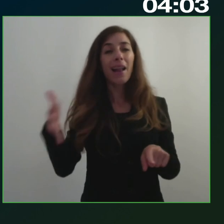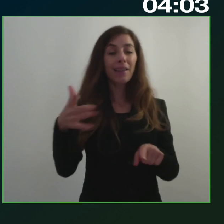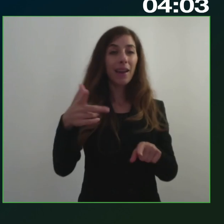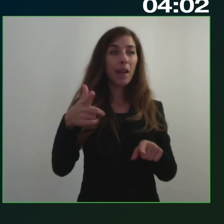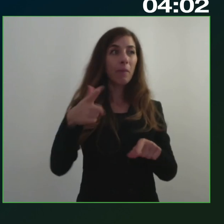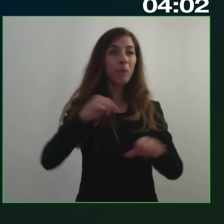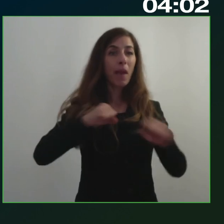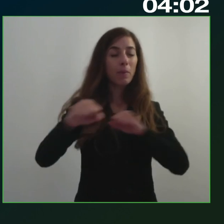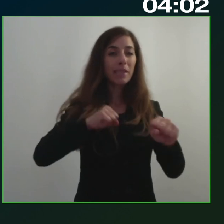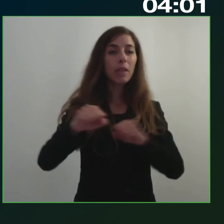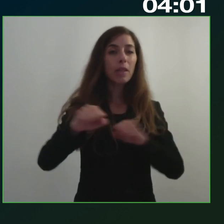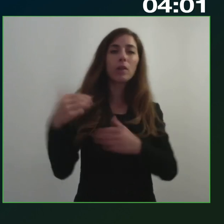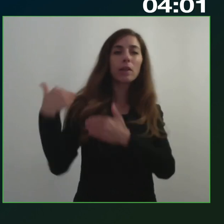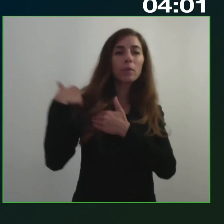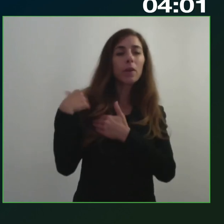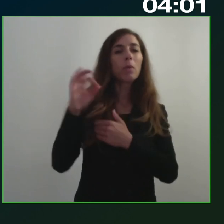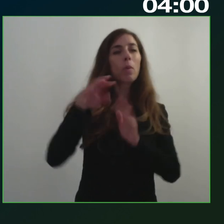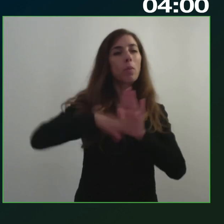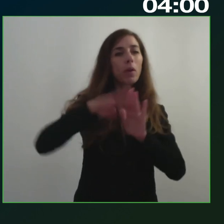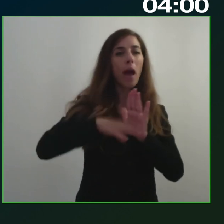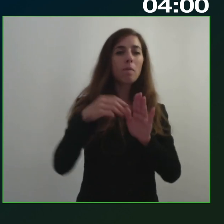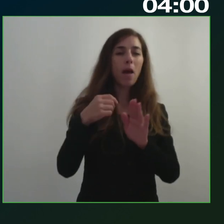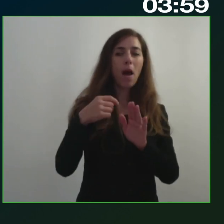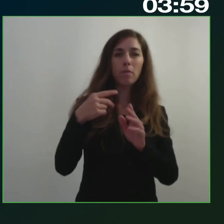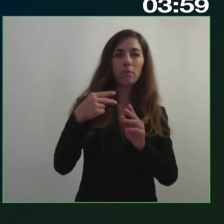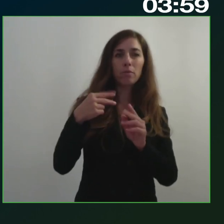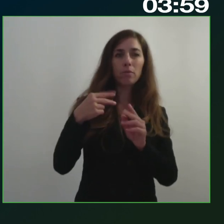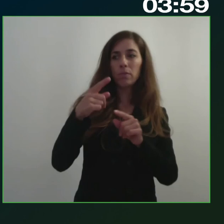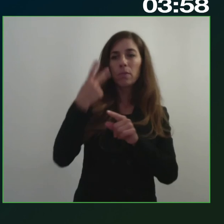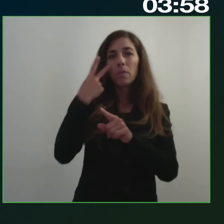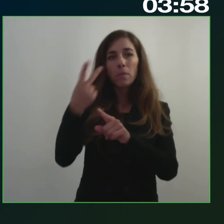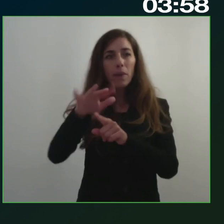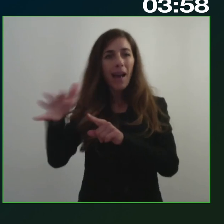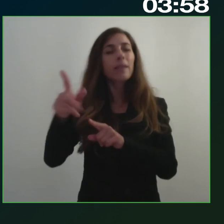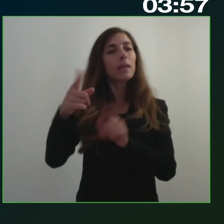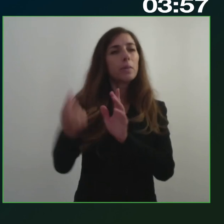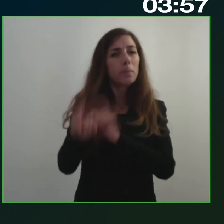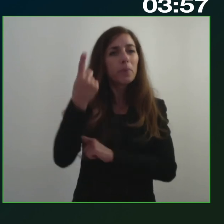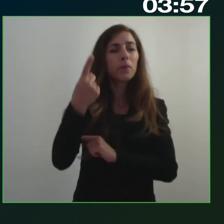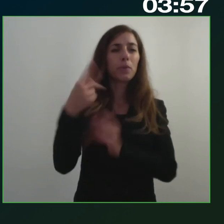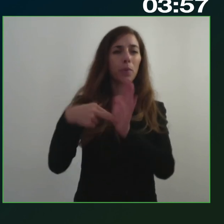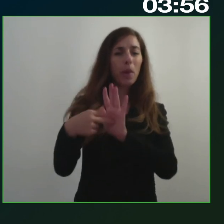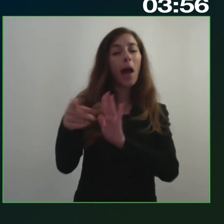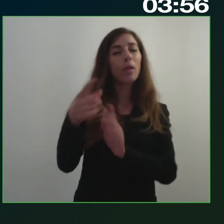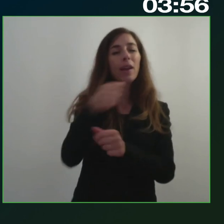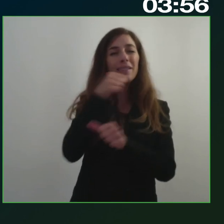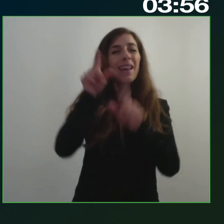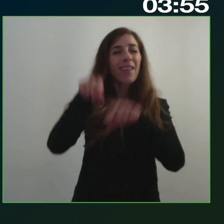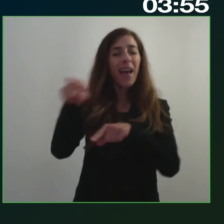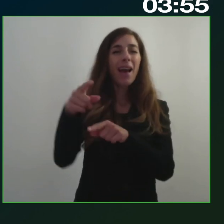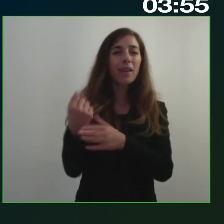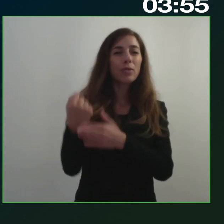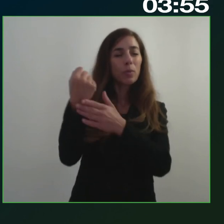operativi nazionali hanno sperimentato problemi analoghi e potrebbero meritare un sopporto di esistenza tecnica specifica